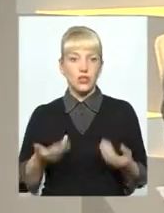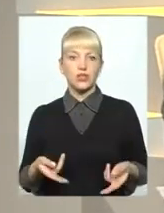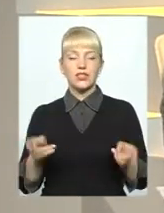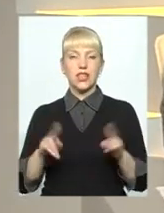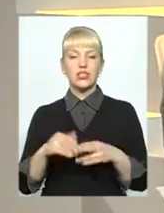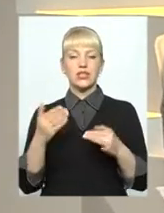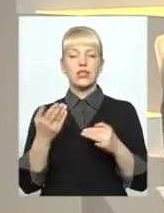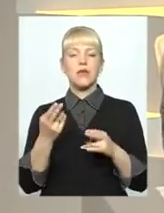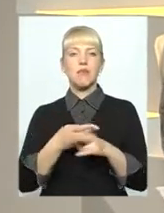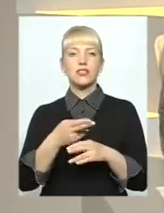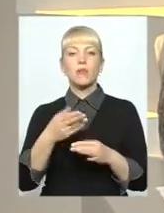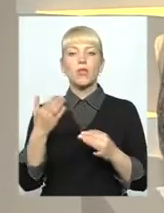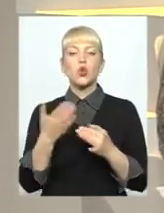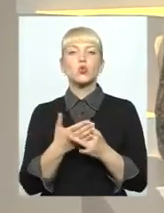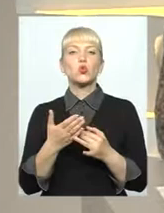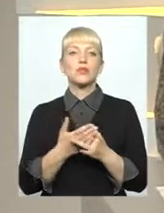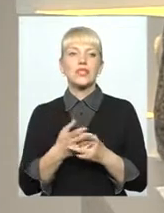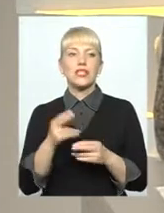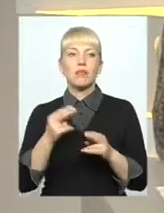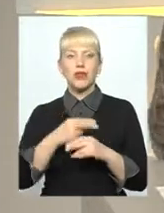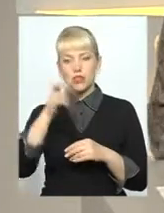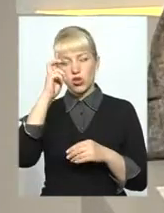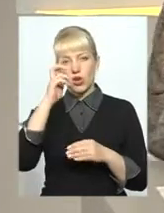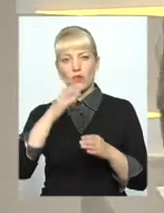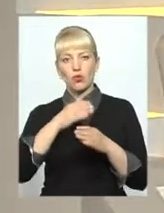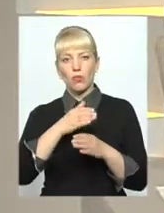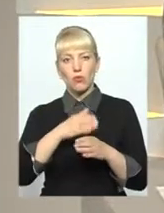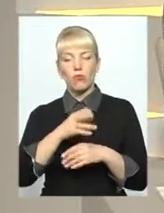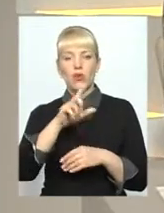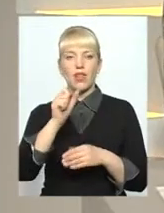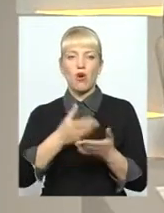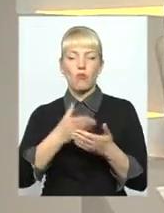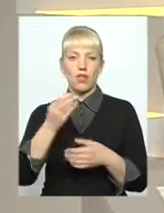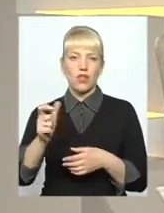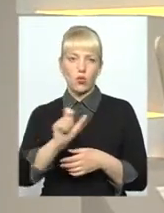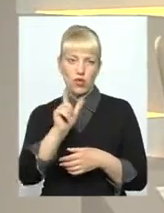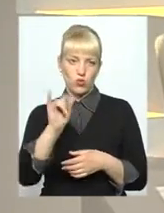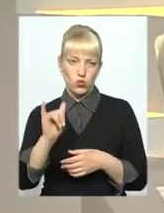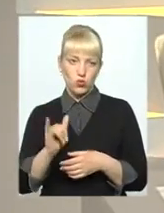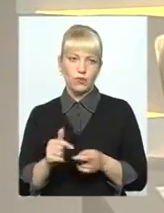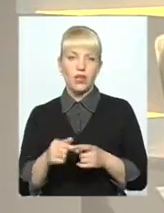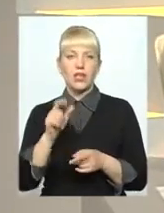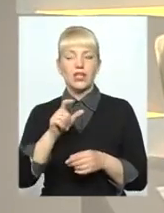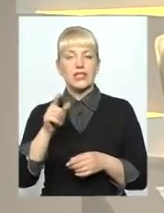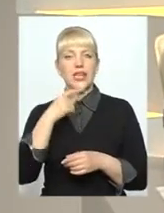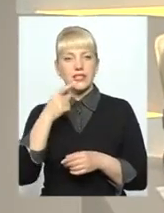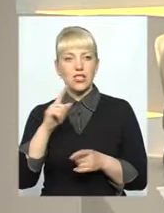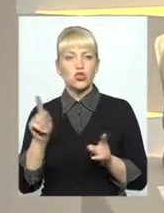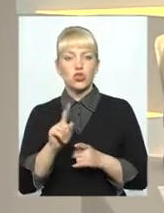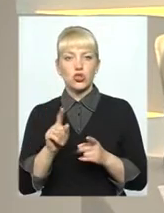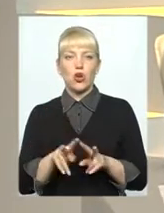без субсидій, без державної допомоги на оплату платіжок, зокрема за газ. І, власне, глядачам зазначу, що